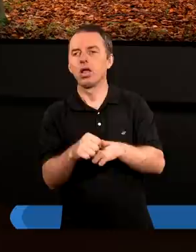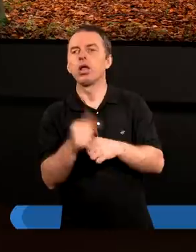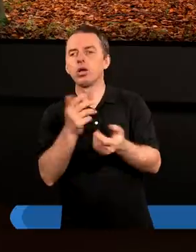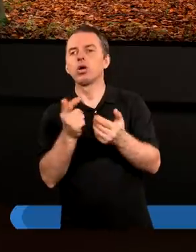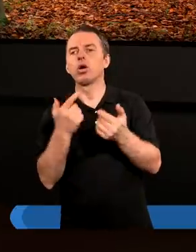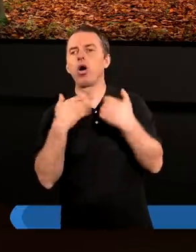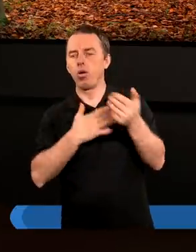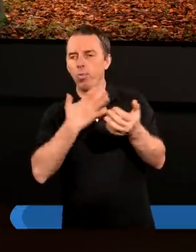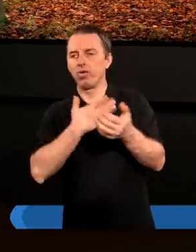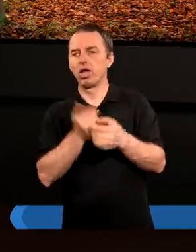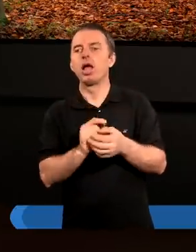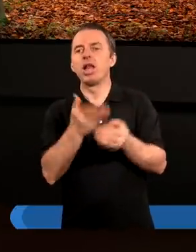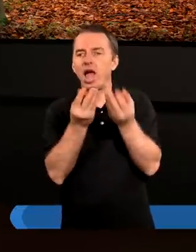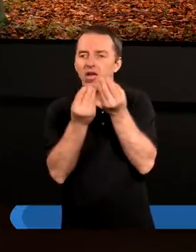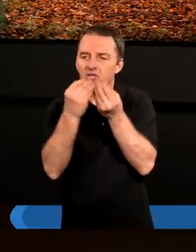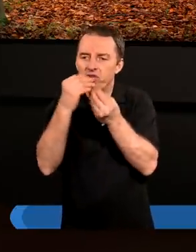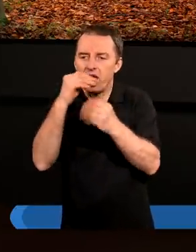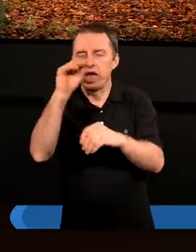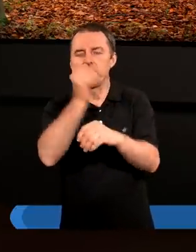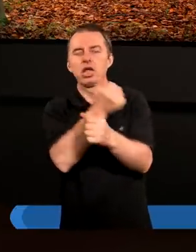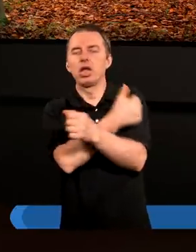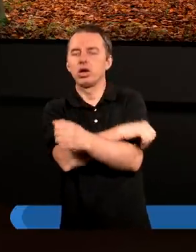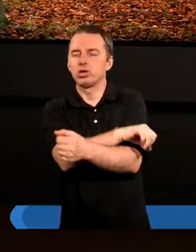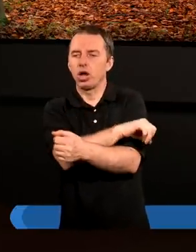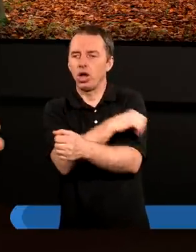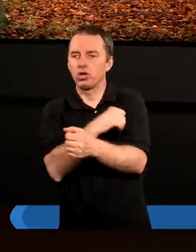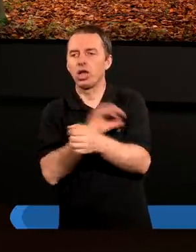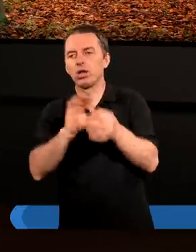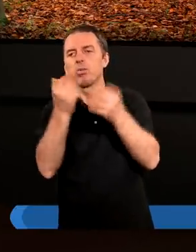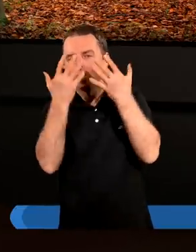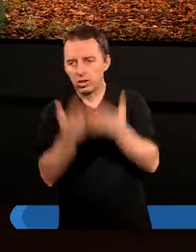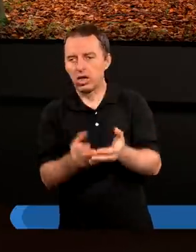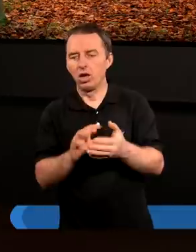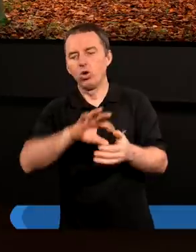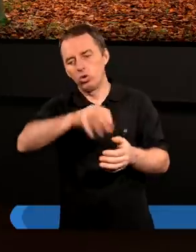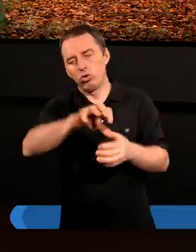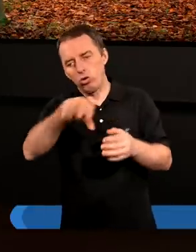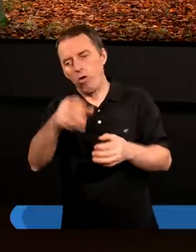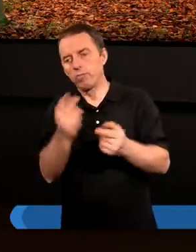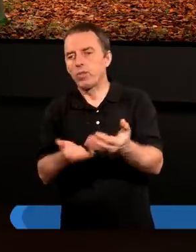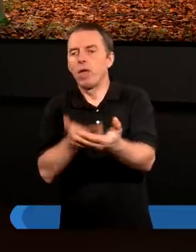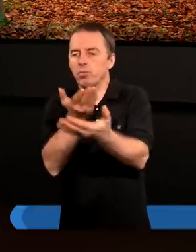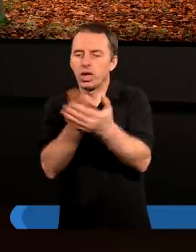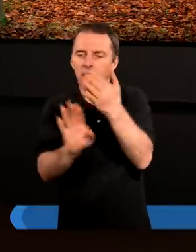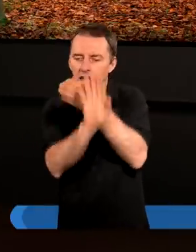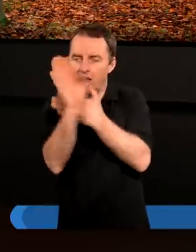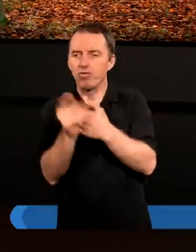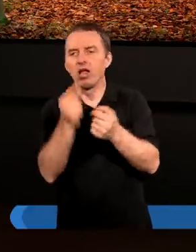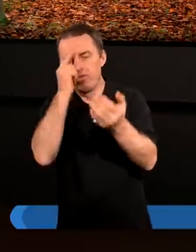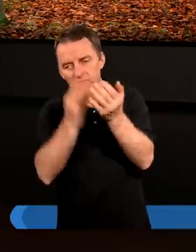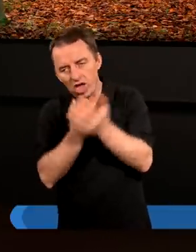Obawiam się, że najwięcej chrześcijan, gdybyśmy chcieli skategoryzować w jakiś sposób